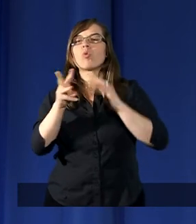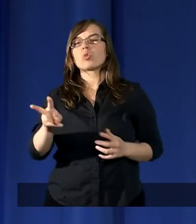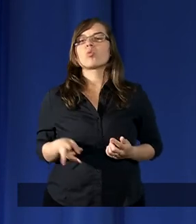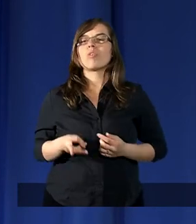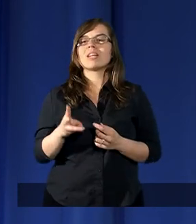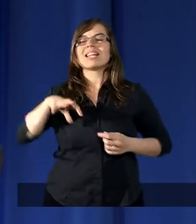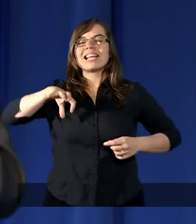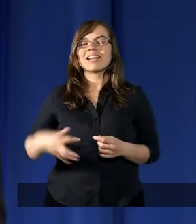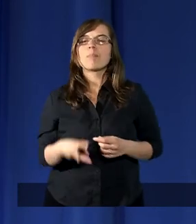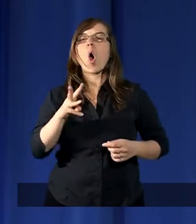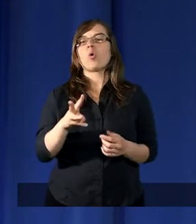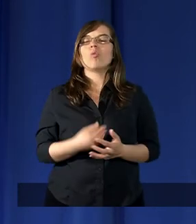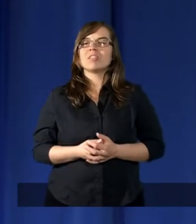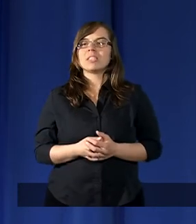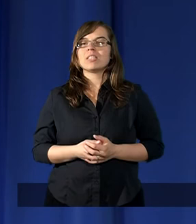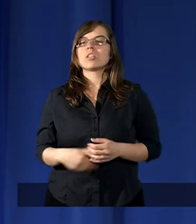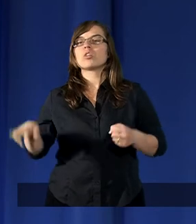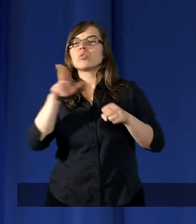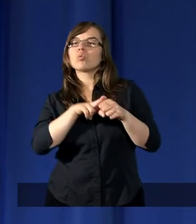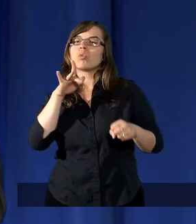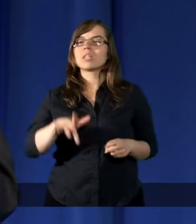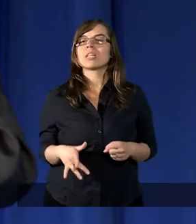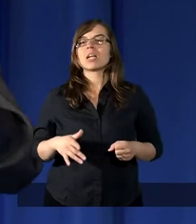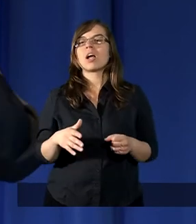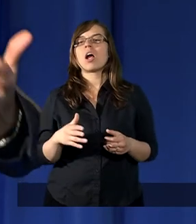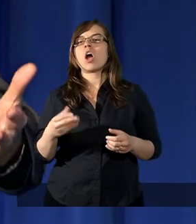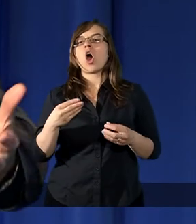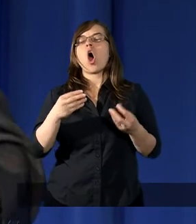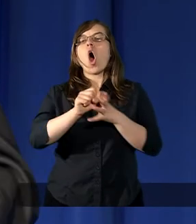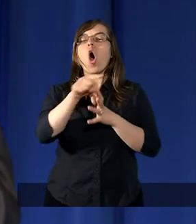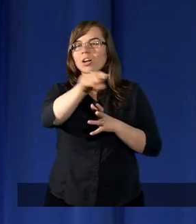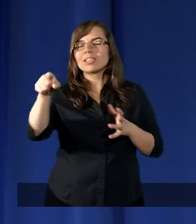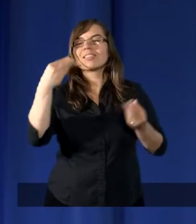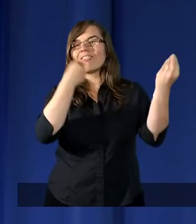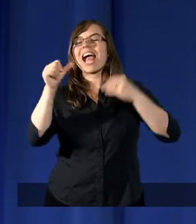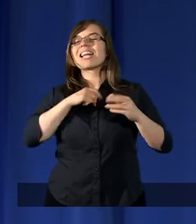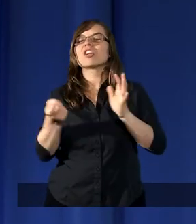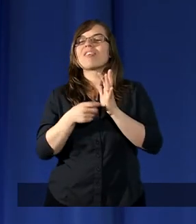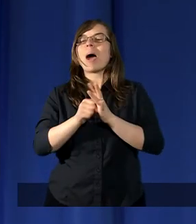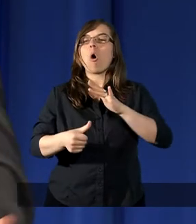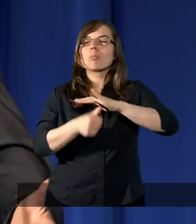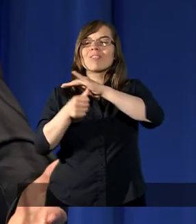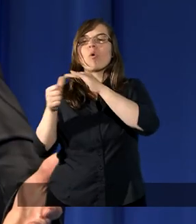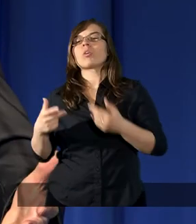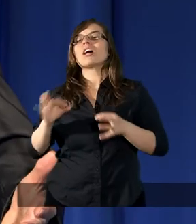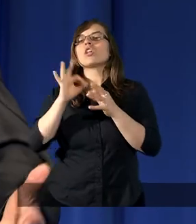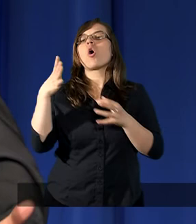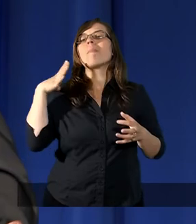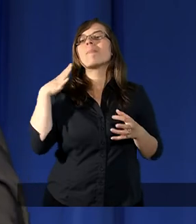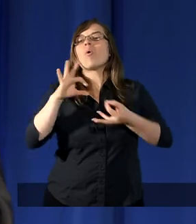zborów, że od nich się więcej wymaga. Co by było,